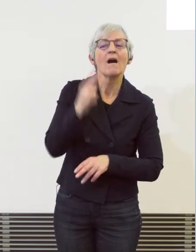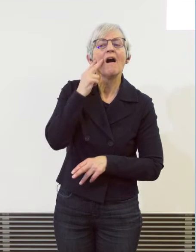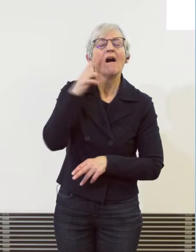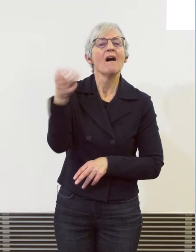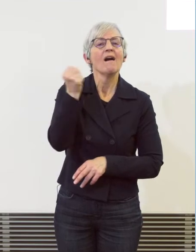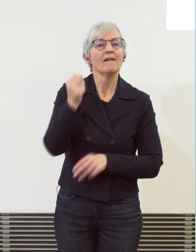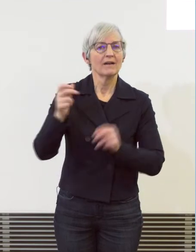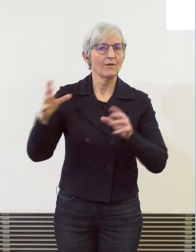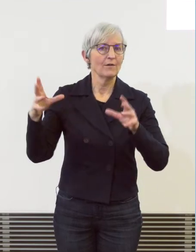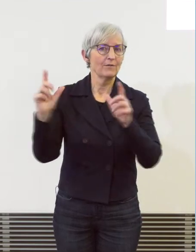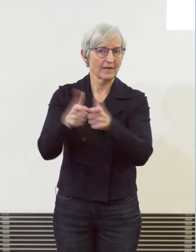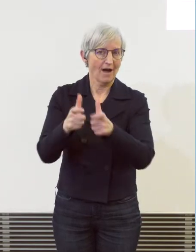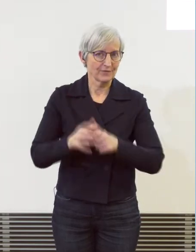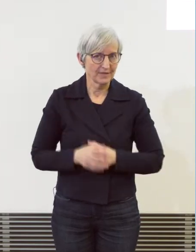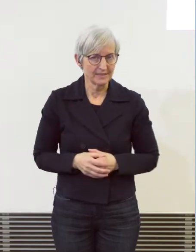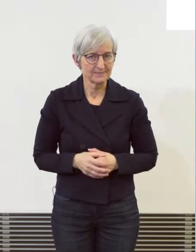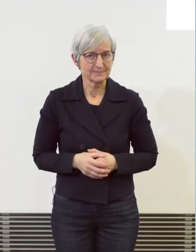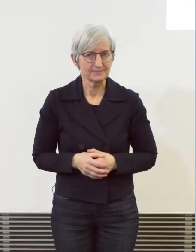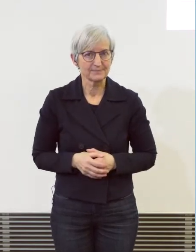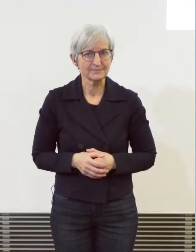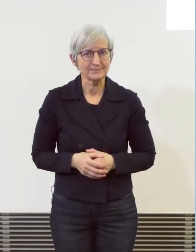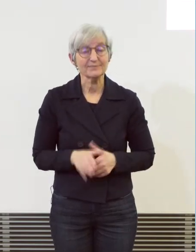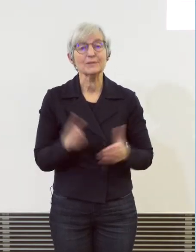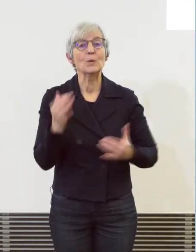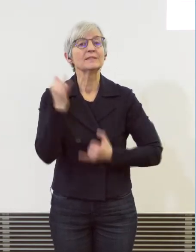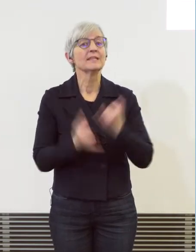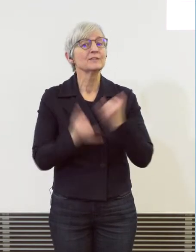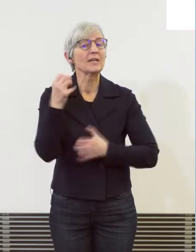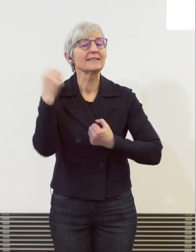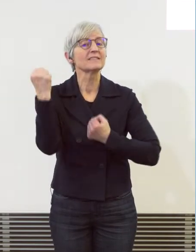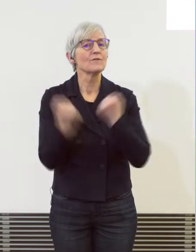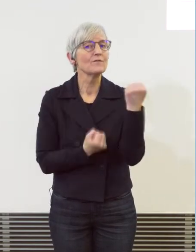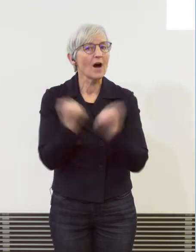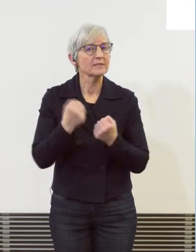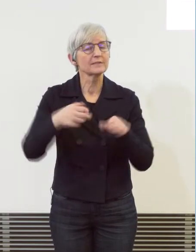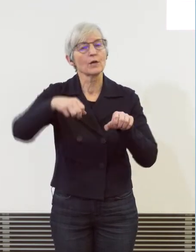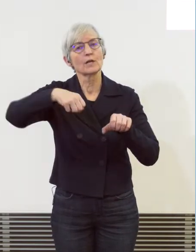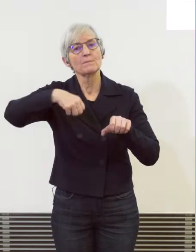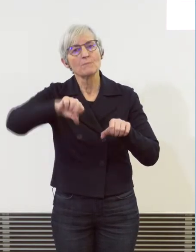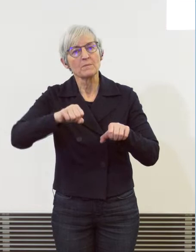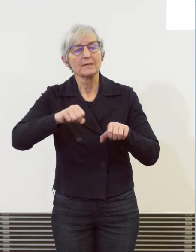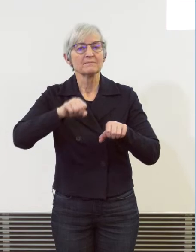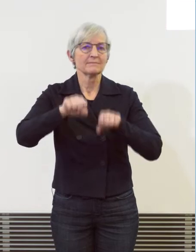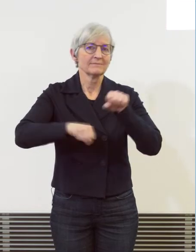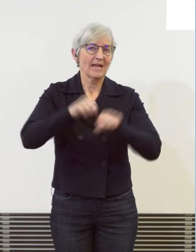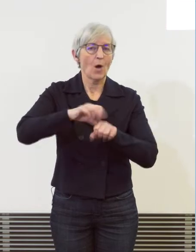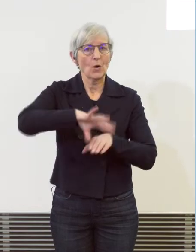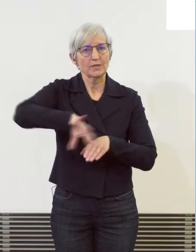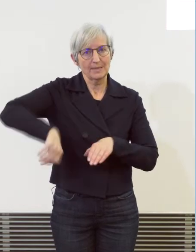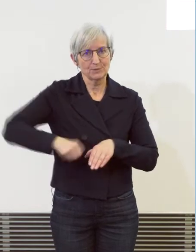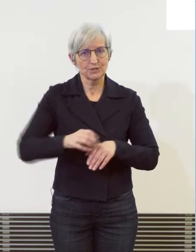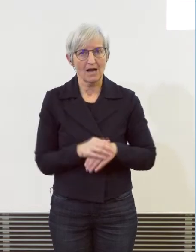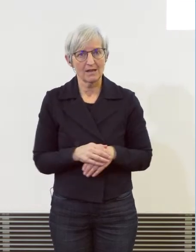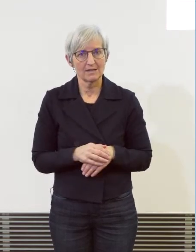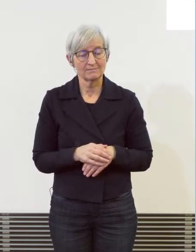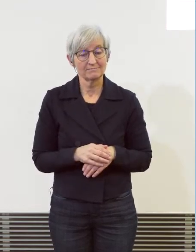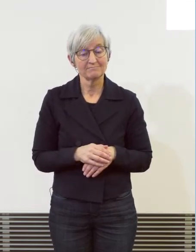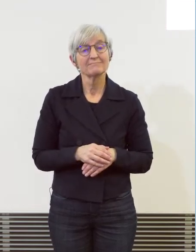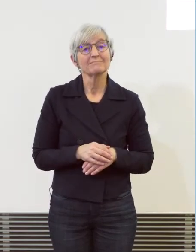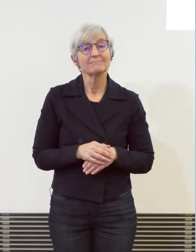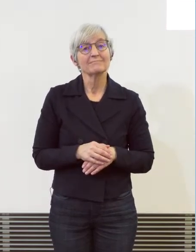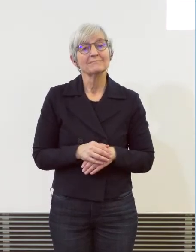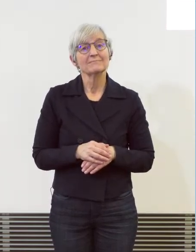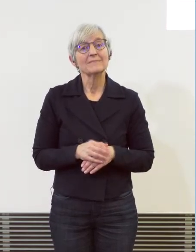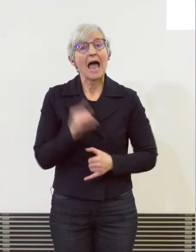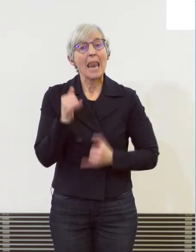Zum Schluss werfen wir noch einen Blick auf die Fahrzeugtiebstahl. Die Anzahl Delikte ist in den letzten Jahren stetig und teilweise